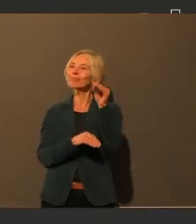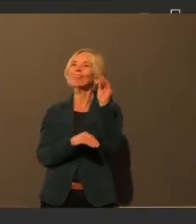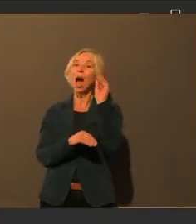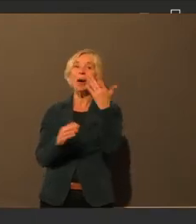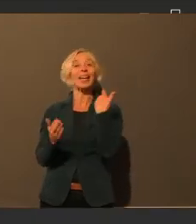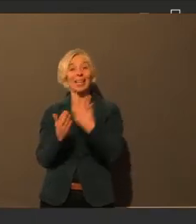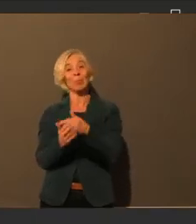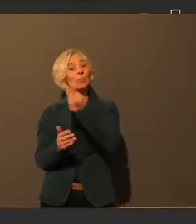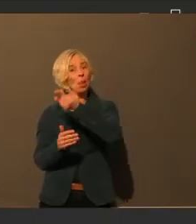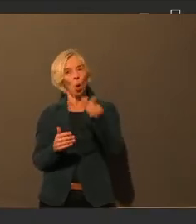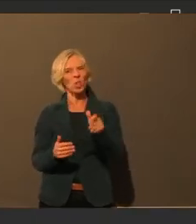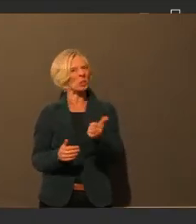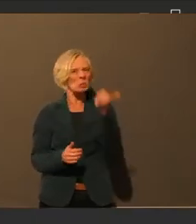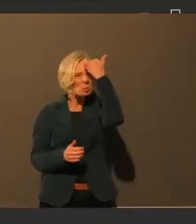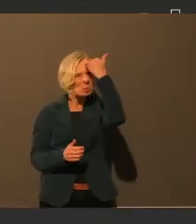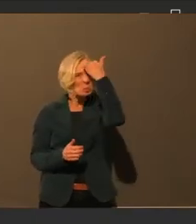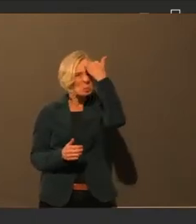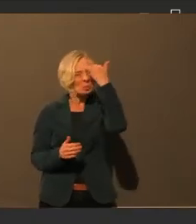Die Frau Russo hat sich gemeldet.